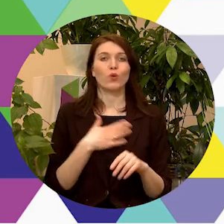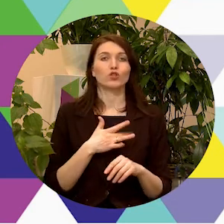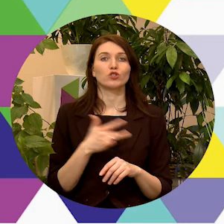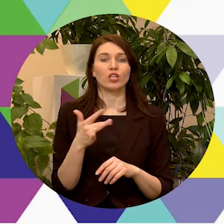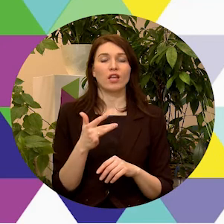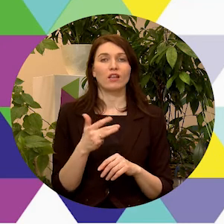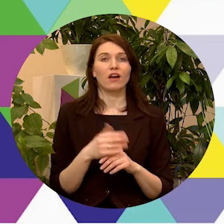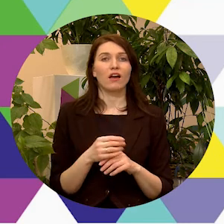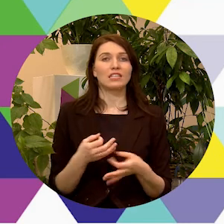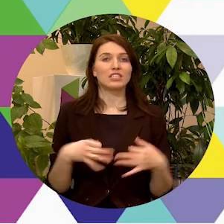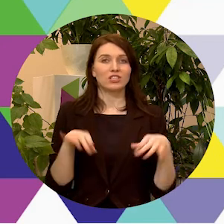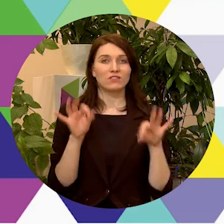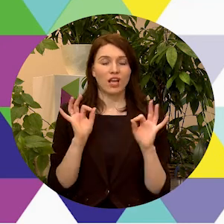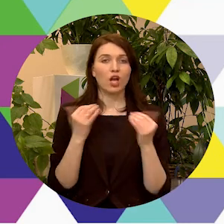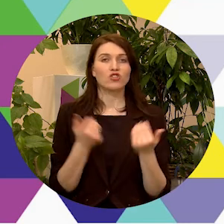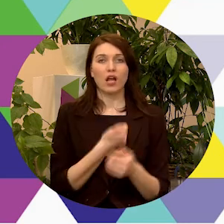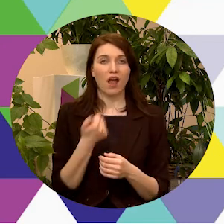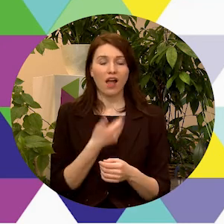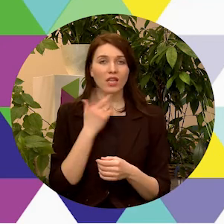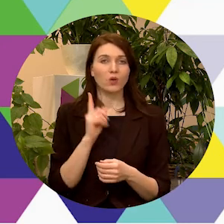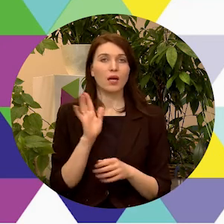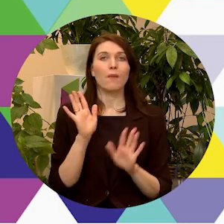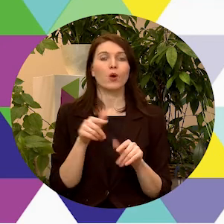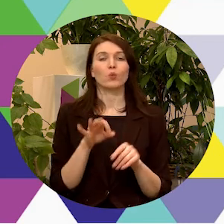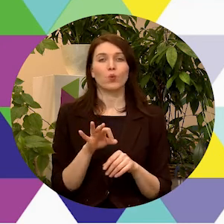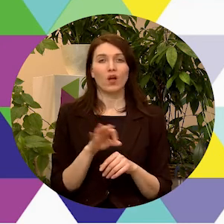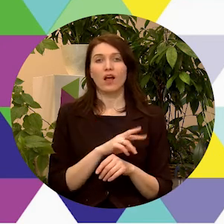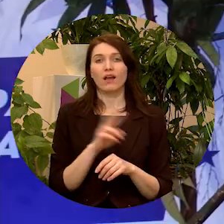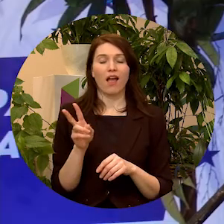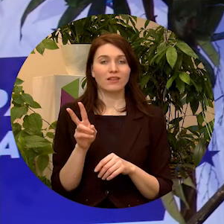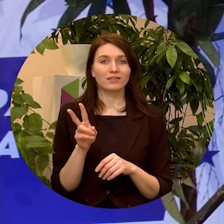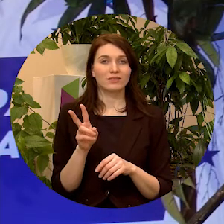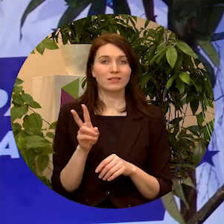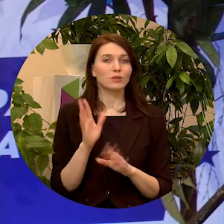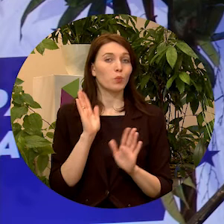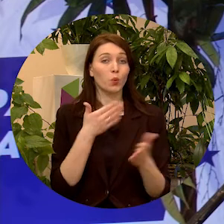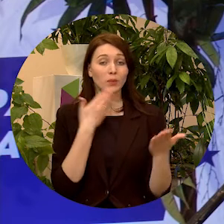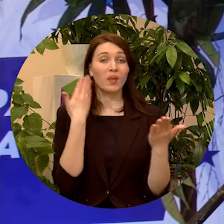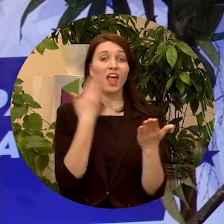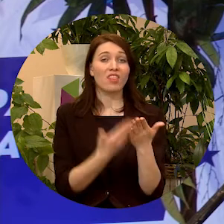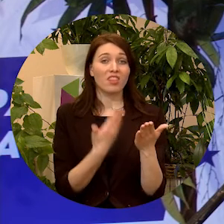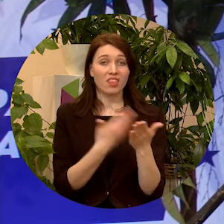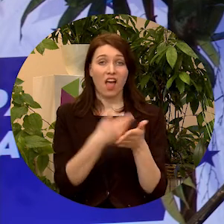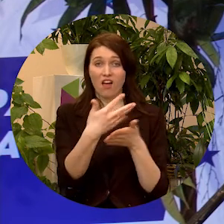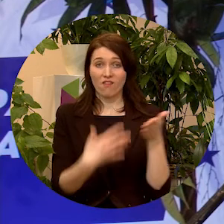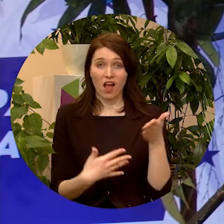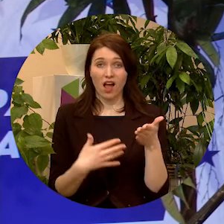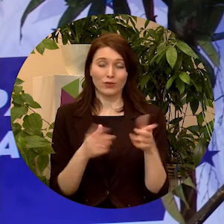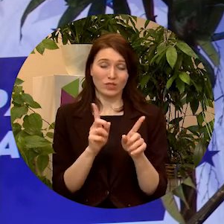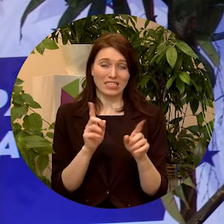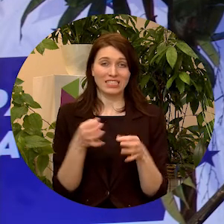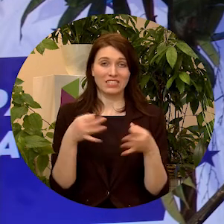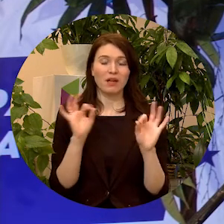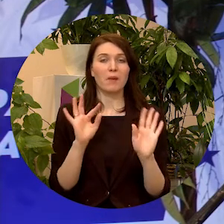šķiet, ka svarīgākais šajā gadā nav tikai par to, kas tiks piedāvāts, kaut gan tas ir svarīgi, bet